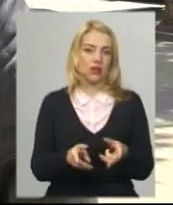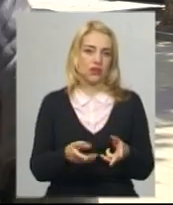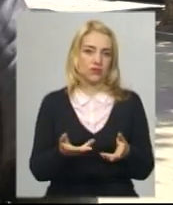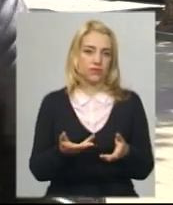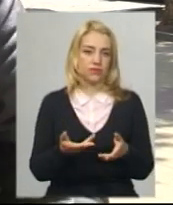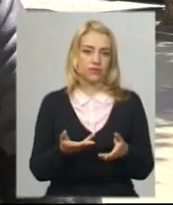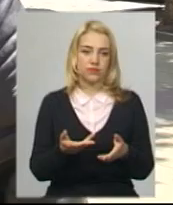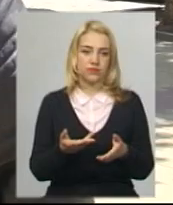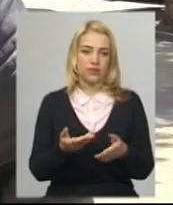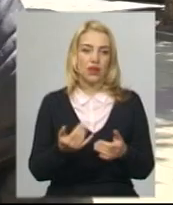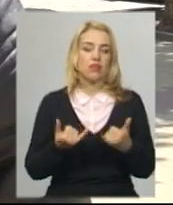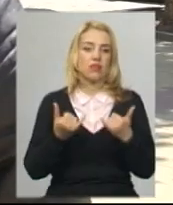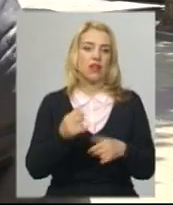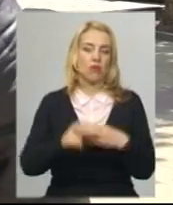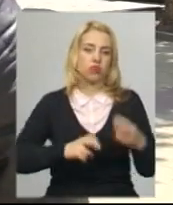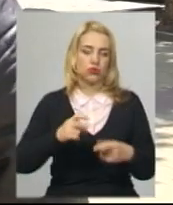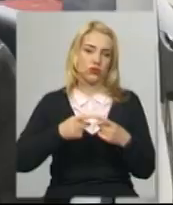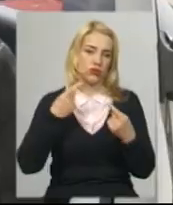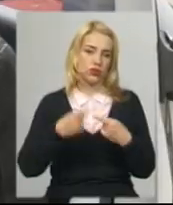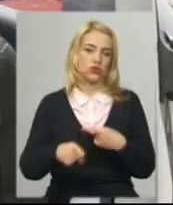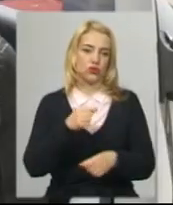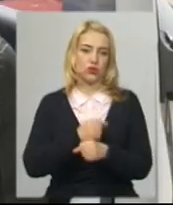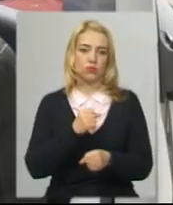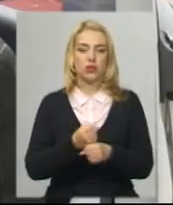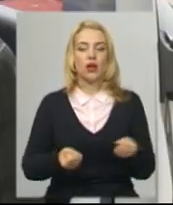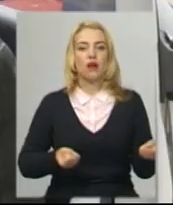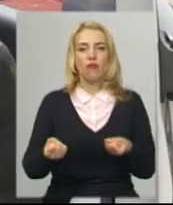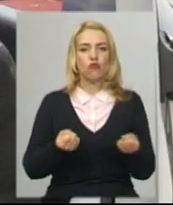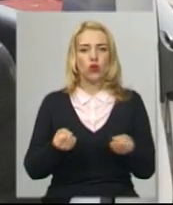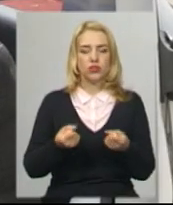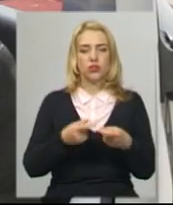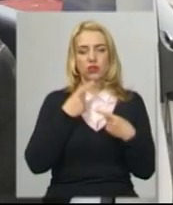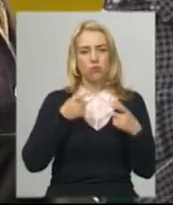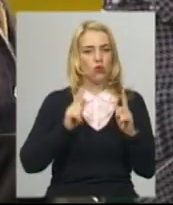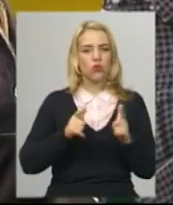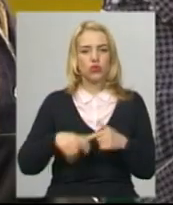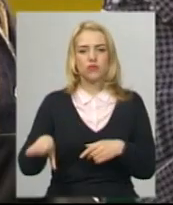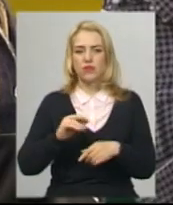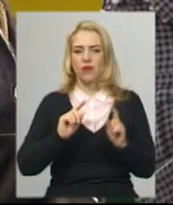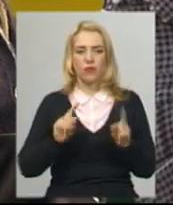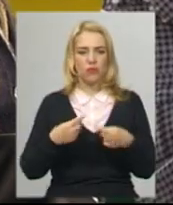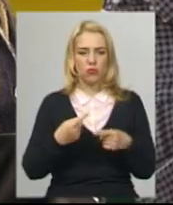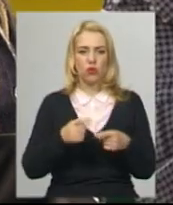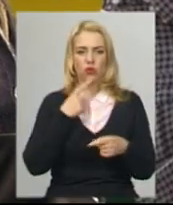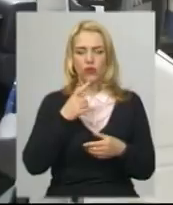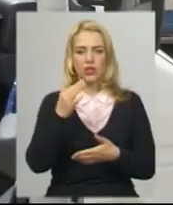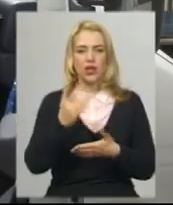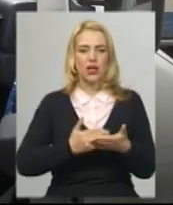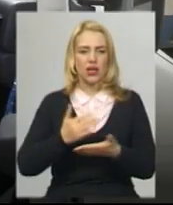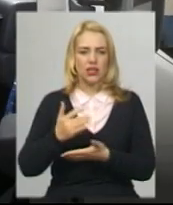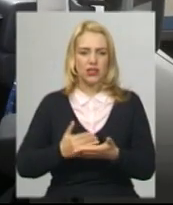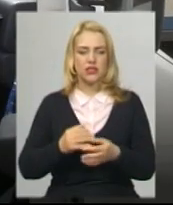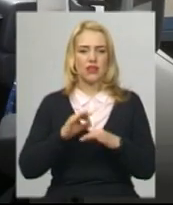для пошуку іншої роботи. Водій Олег Глишень погоджується з усіма вимогами, каже, веде і реєстр пасажирів.